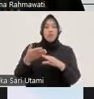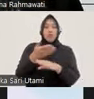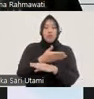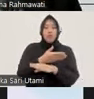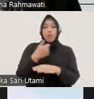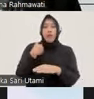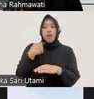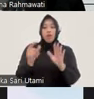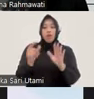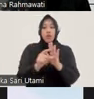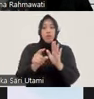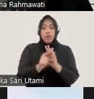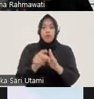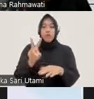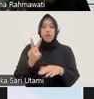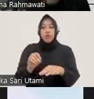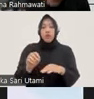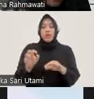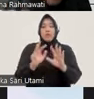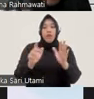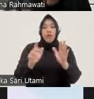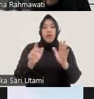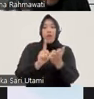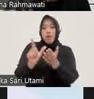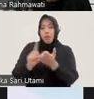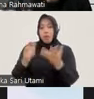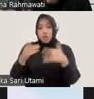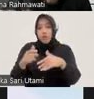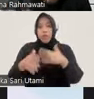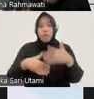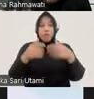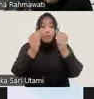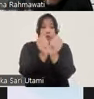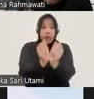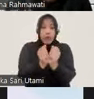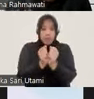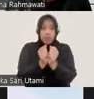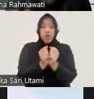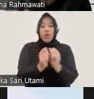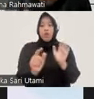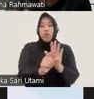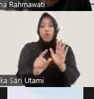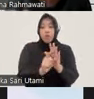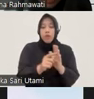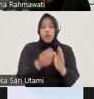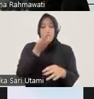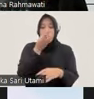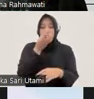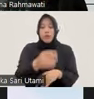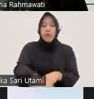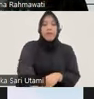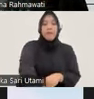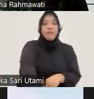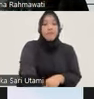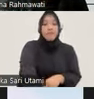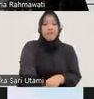2009 pun sudah melaporkan bahwa selama masa penangkapan di undang-undang narkotika yang di diperpanjang itu